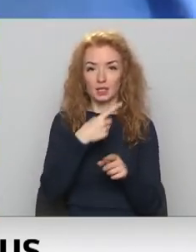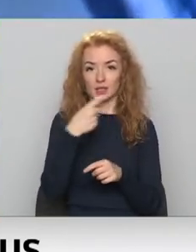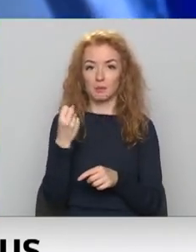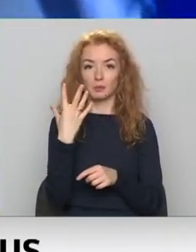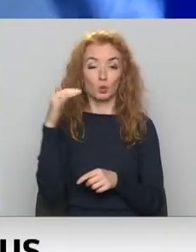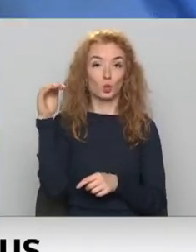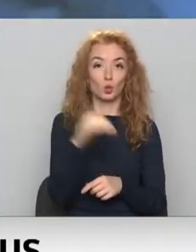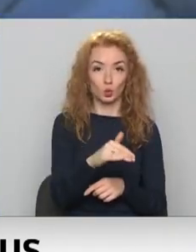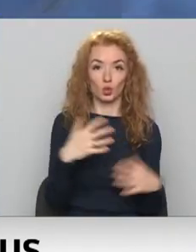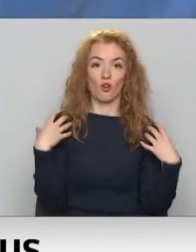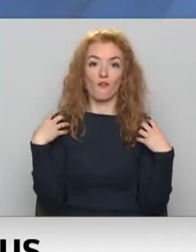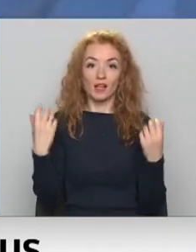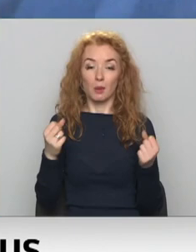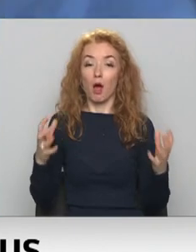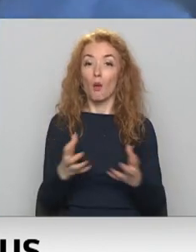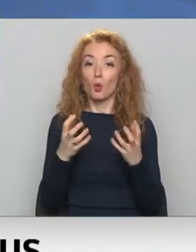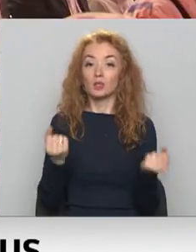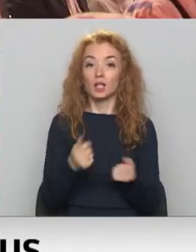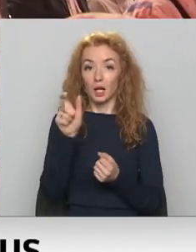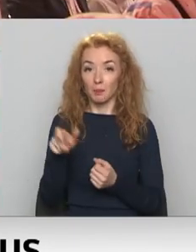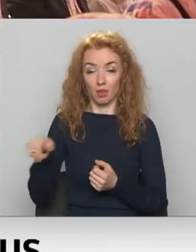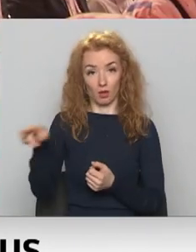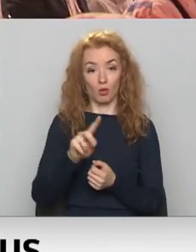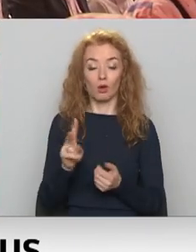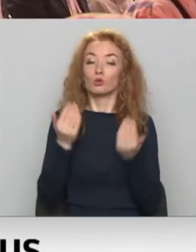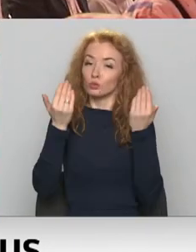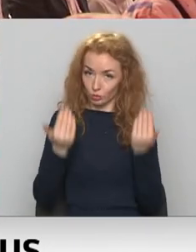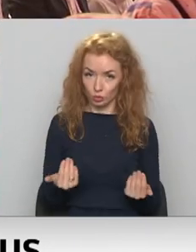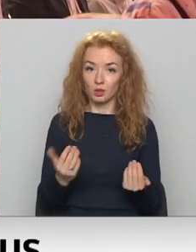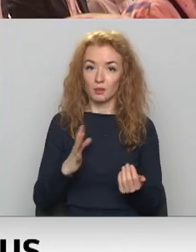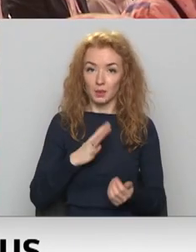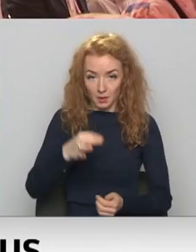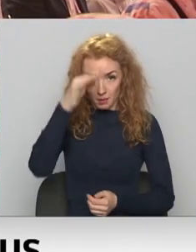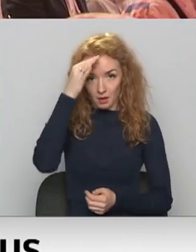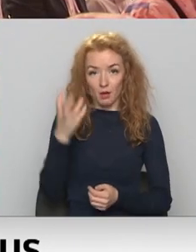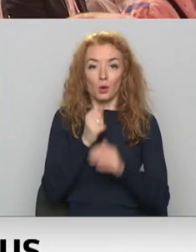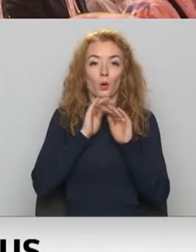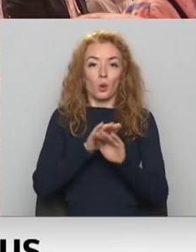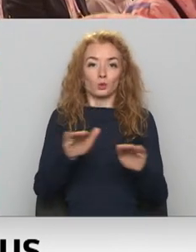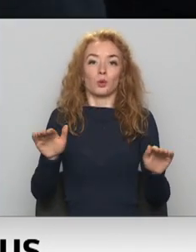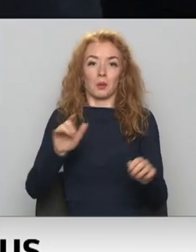tūkstoši veselības aprūpas darbinieku, kuri šodien tika pieminēti ar klusuma brīdi.